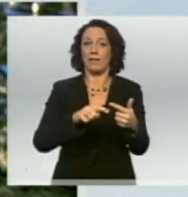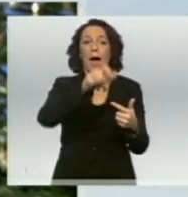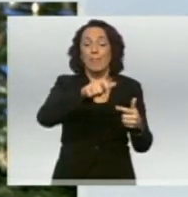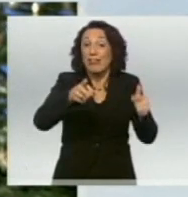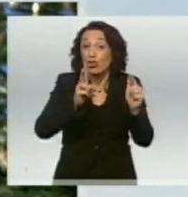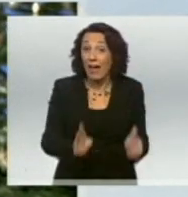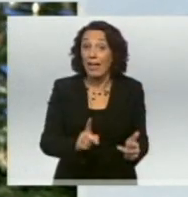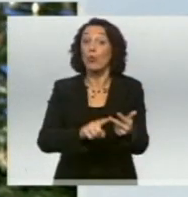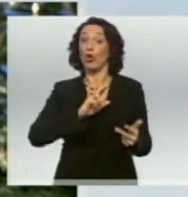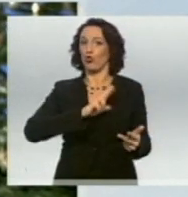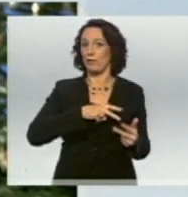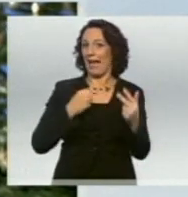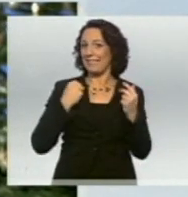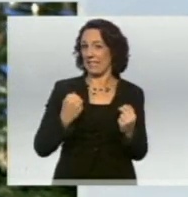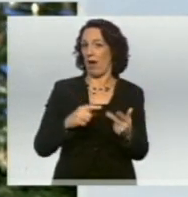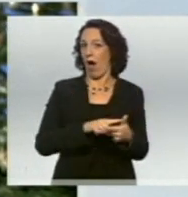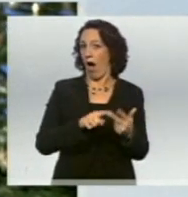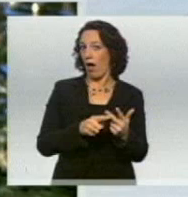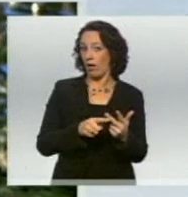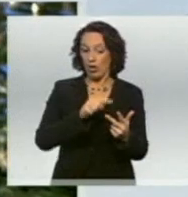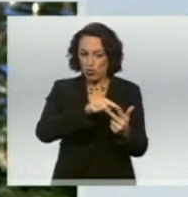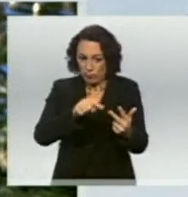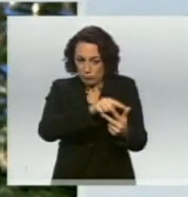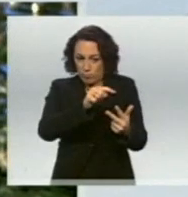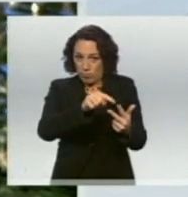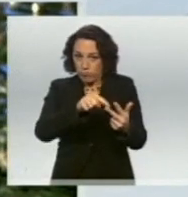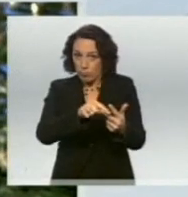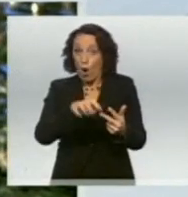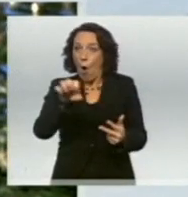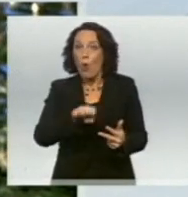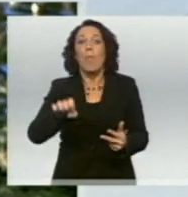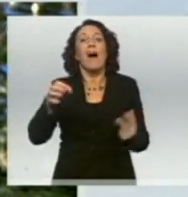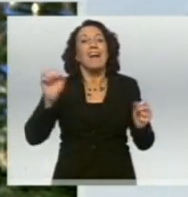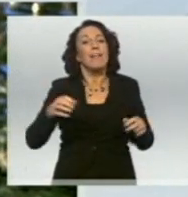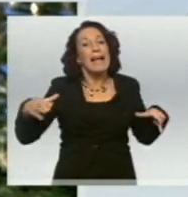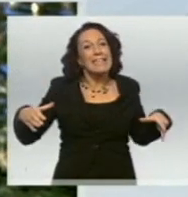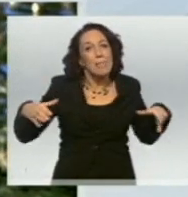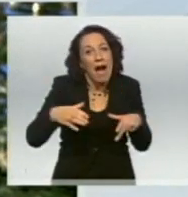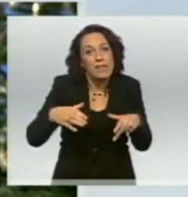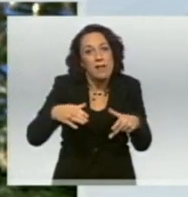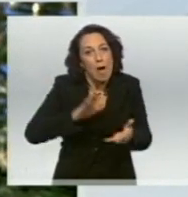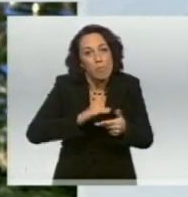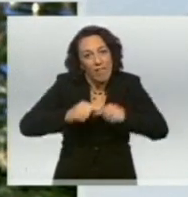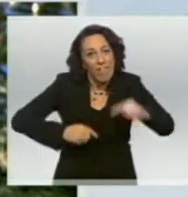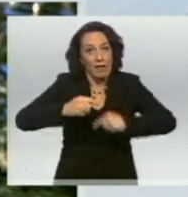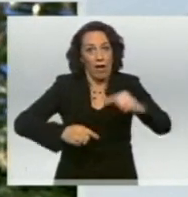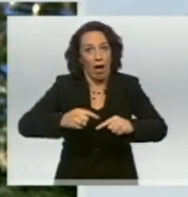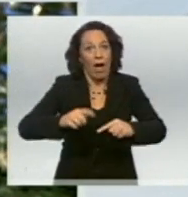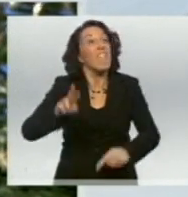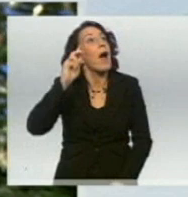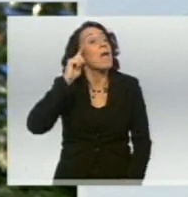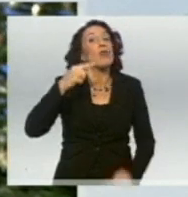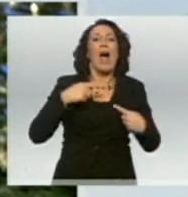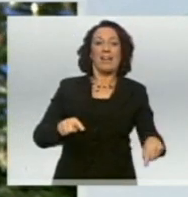der sozialen Sicherheit. All das ist in unserem Europa nur gemeinsam zu erhalten. Wer etwas anderes sagt, findet vielleicht